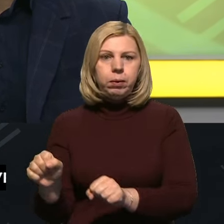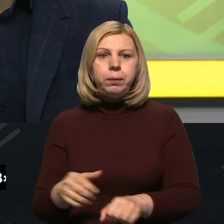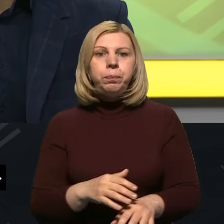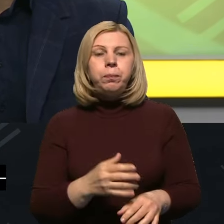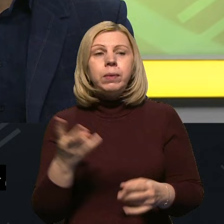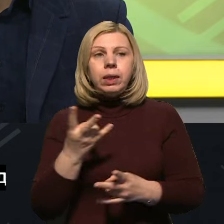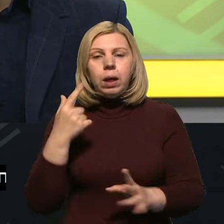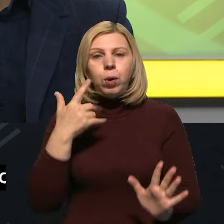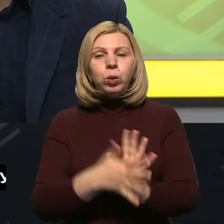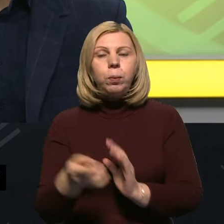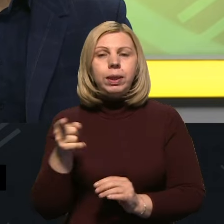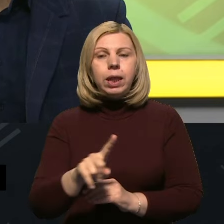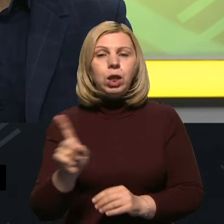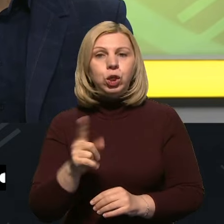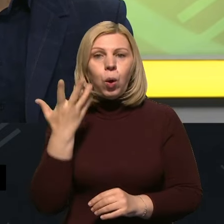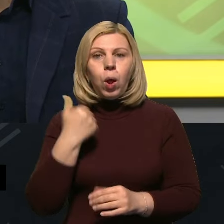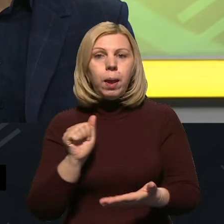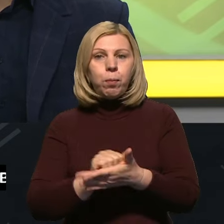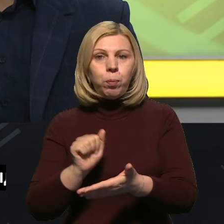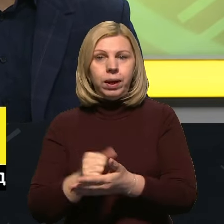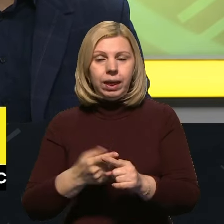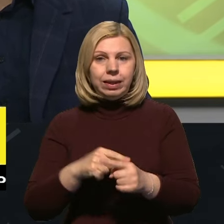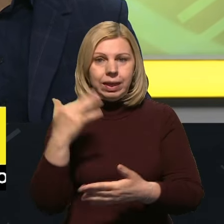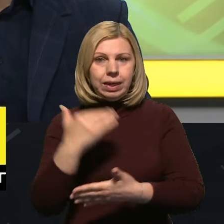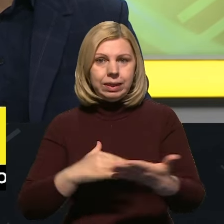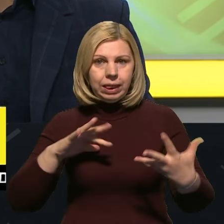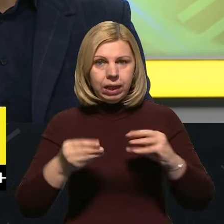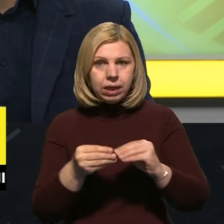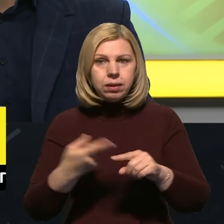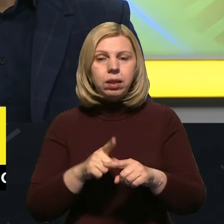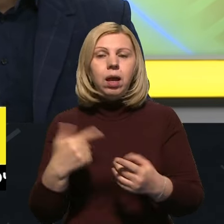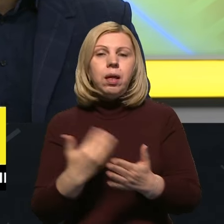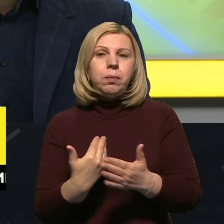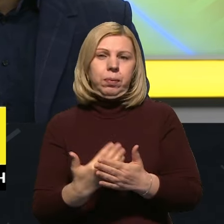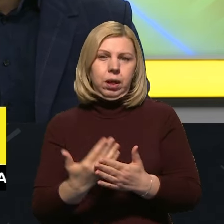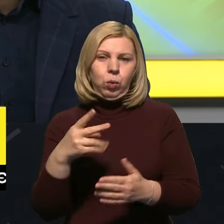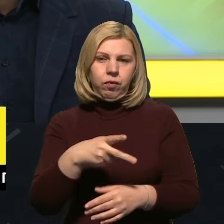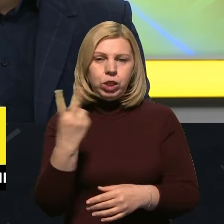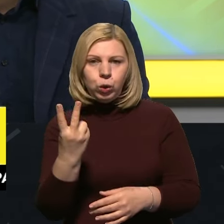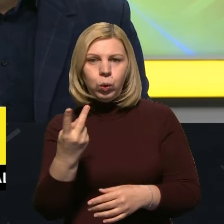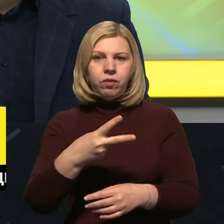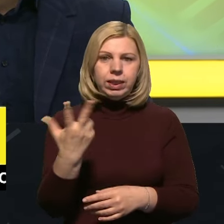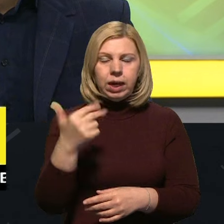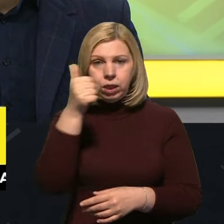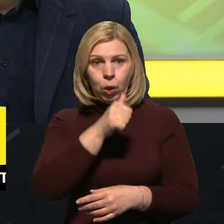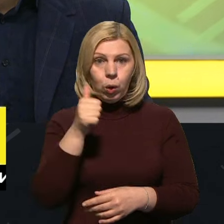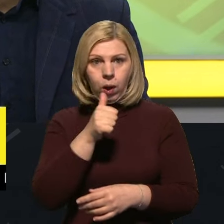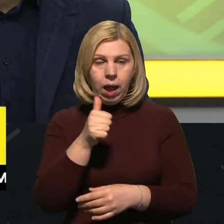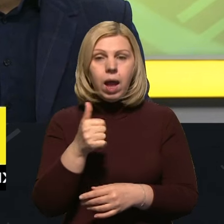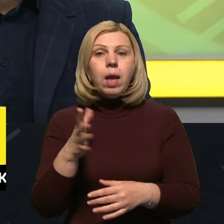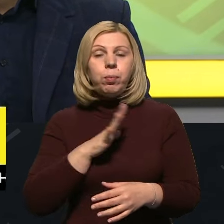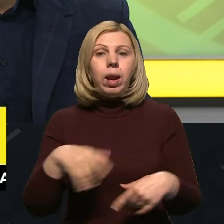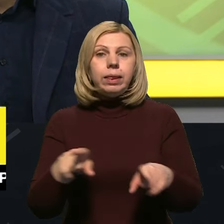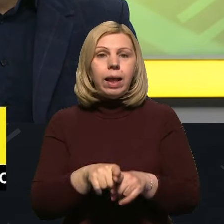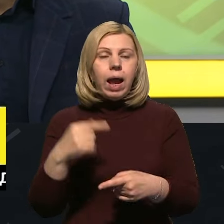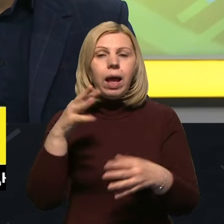Треба розуміти те, що коли публікувалася сама статистика, відносно, наприклад, як це було у 2022-2023 роках, і була така